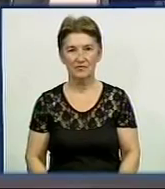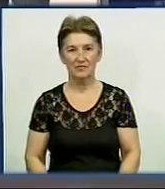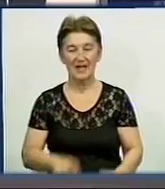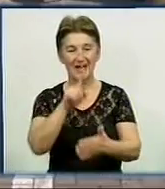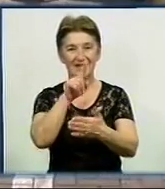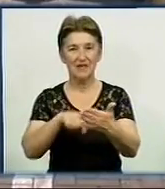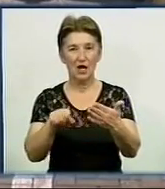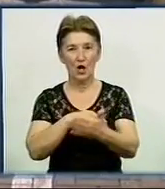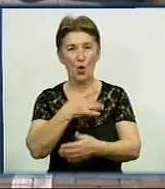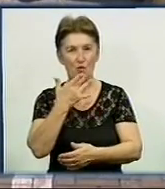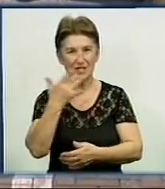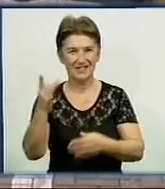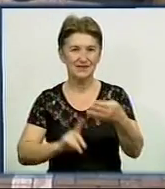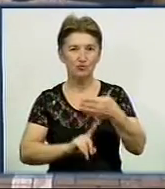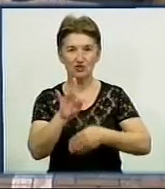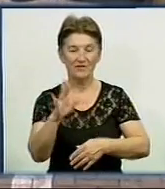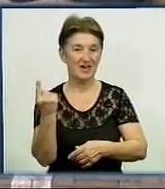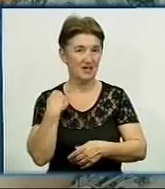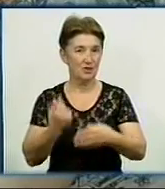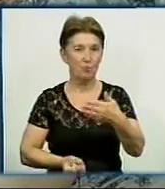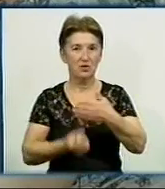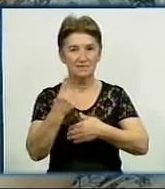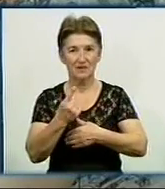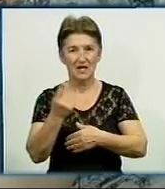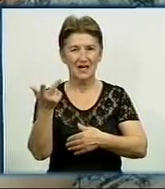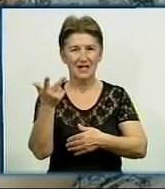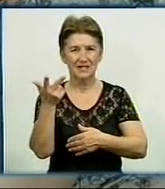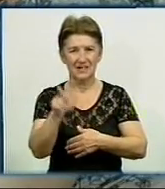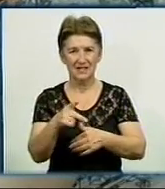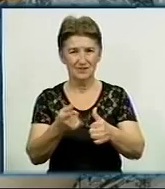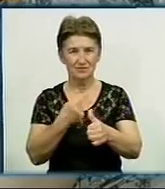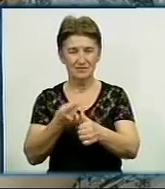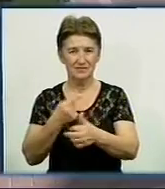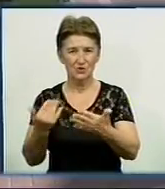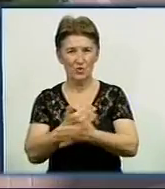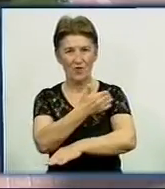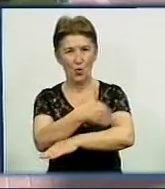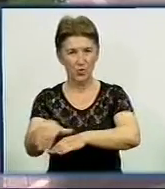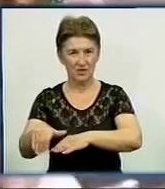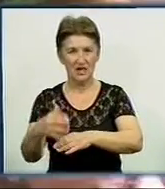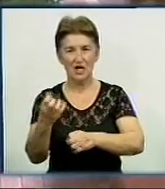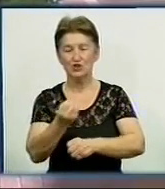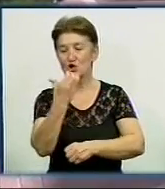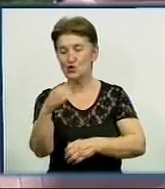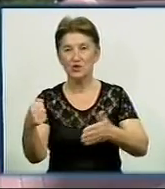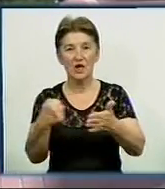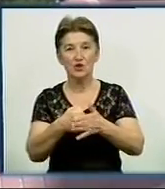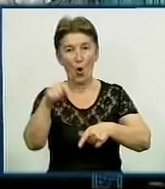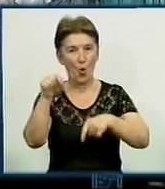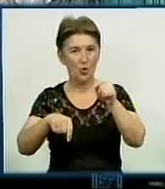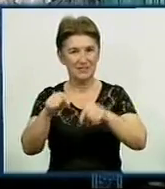Декомунізація почалася. У Кіровограді з'явилось зо три десятки нових вулиць. Ще сотні об'єктів переименують до осені.